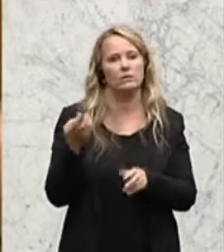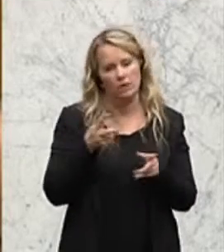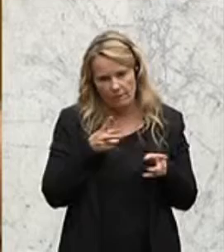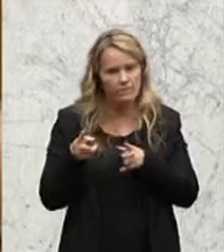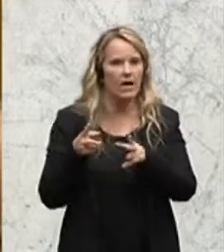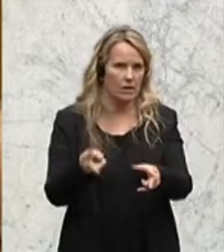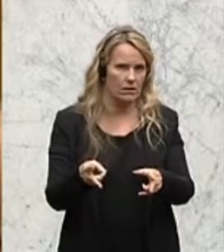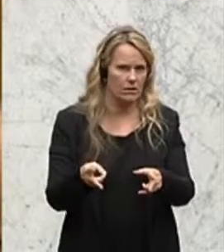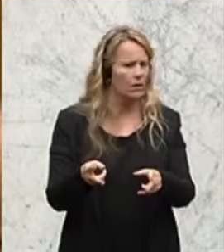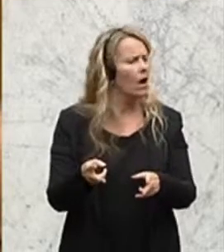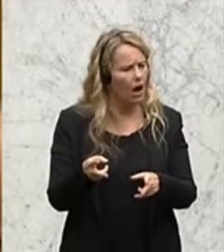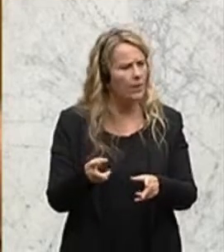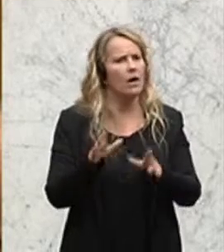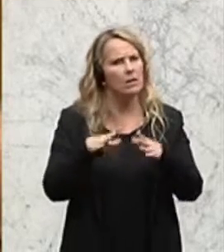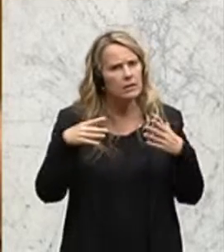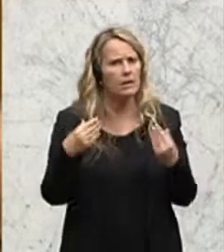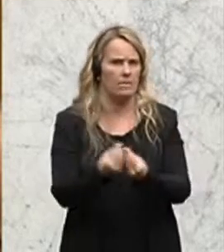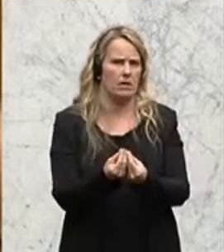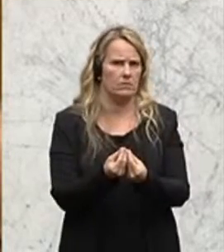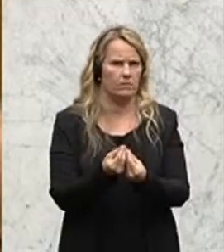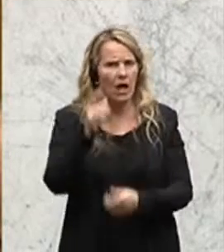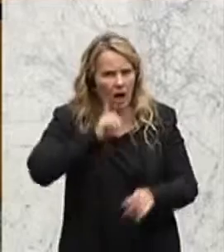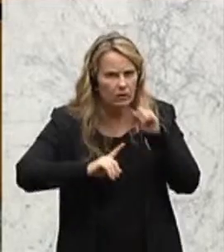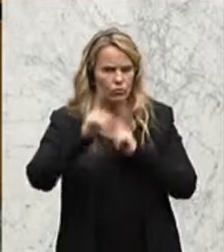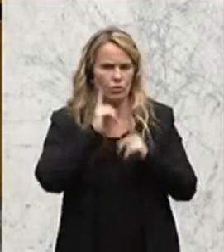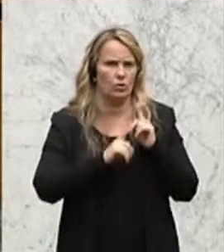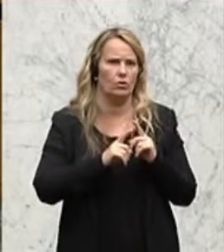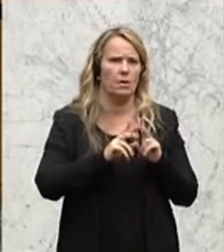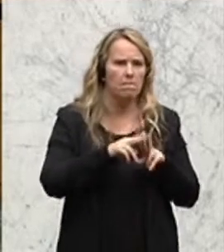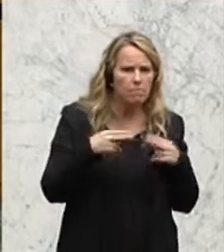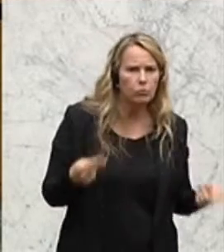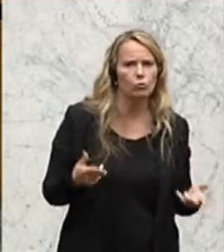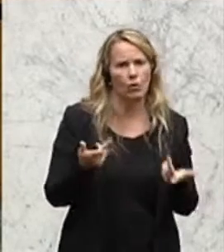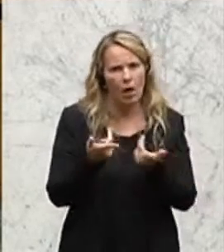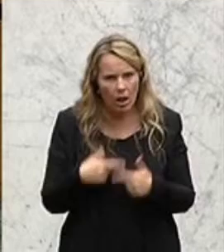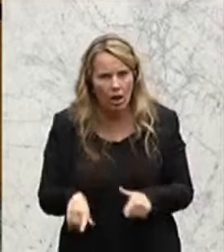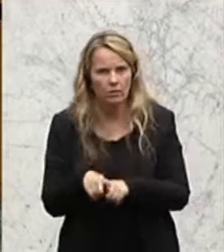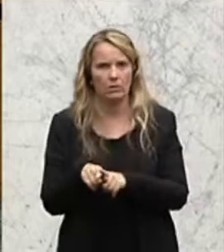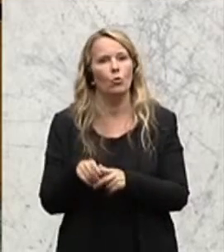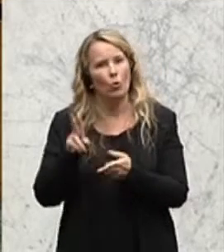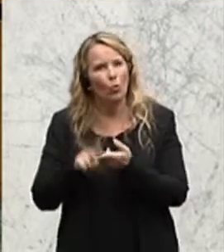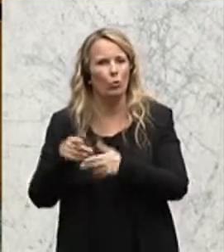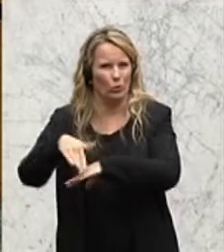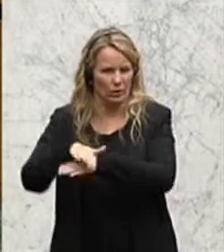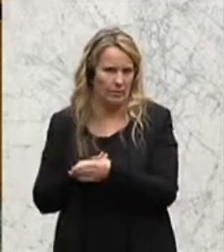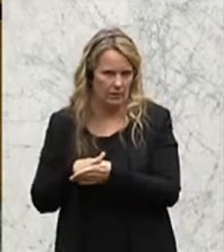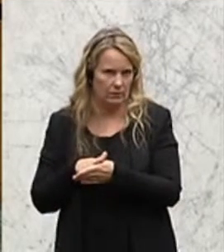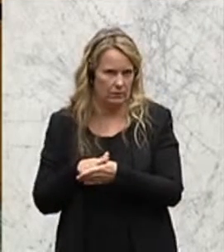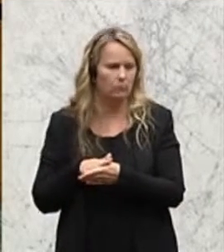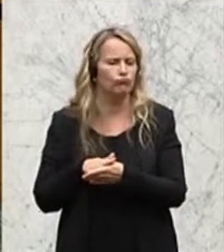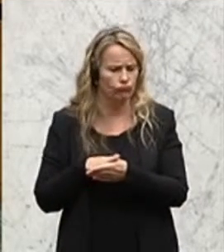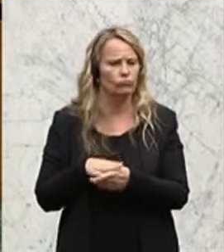Weg werden, aber mit gemeinsamen Anstrengungen von Bund, Ländern und Gemeinden